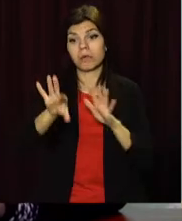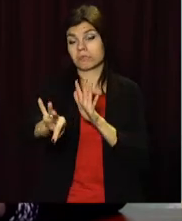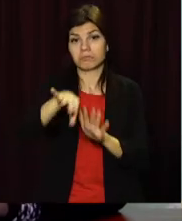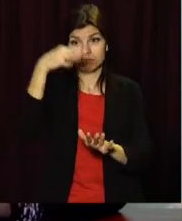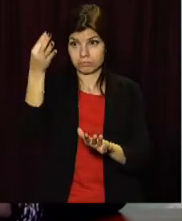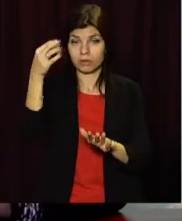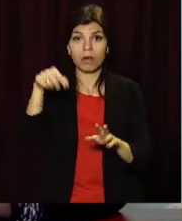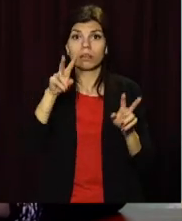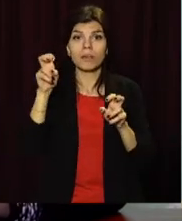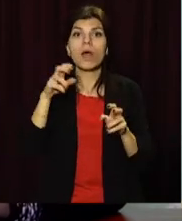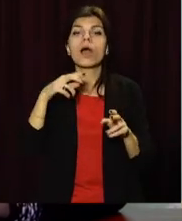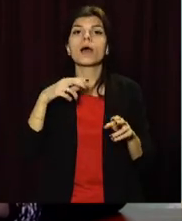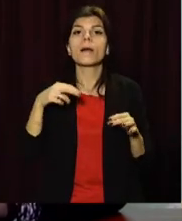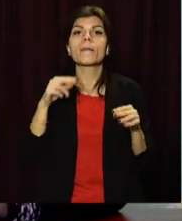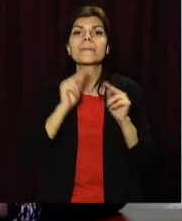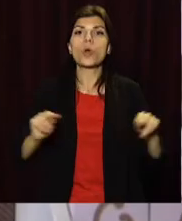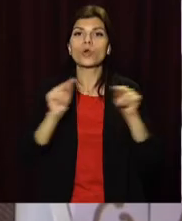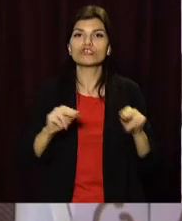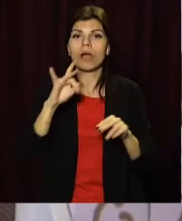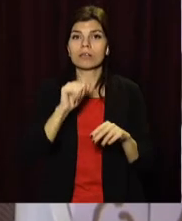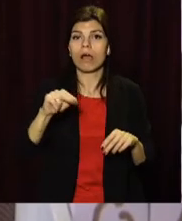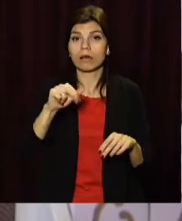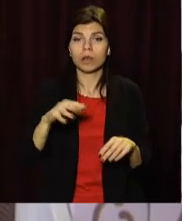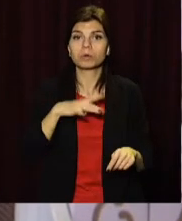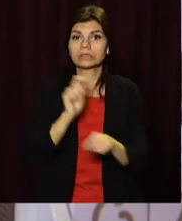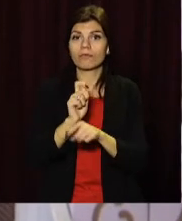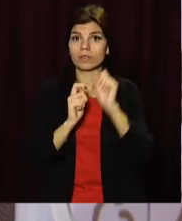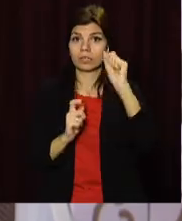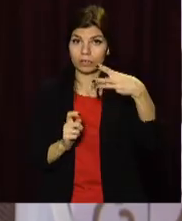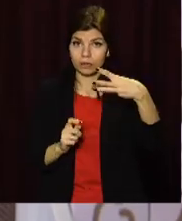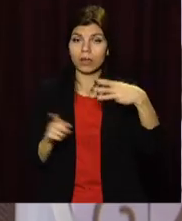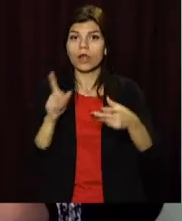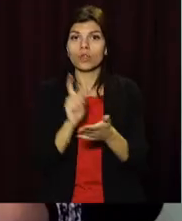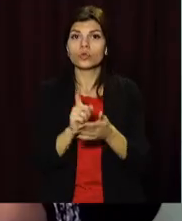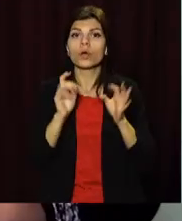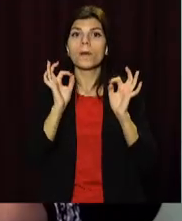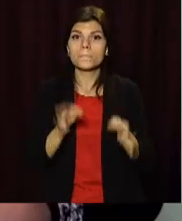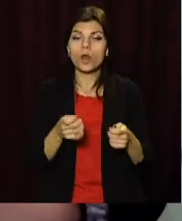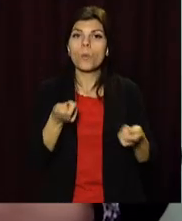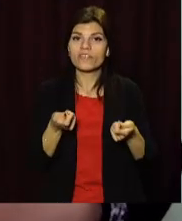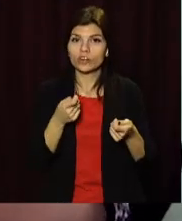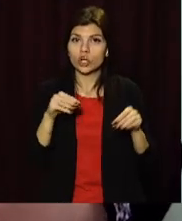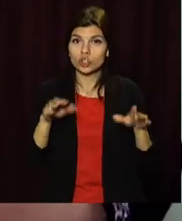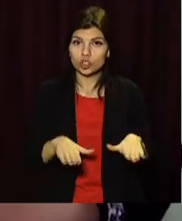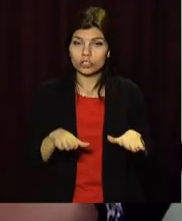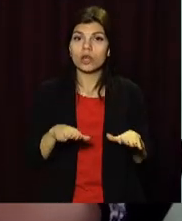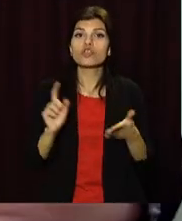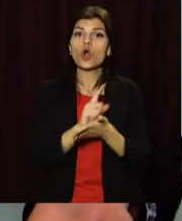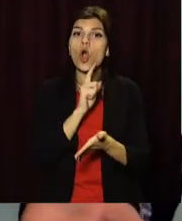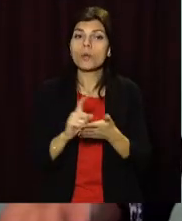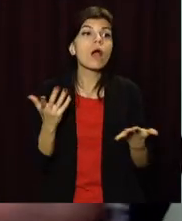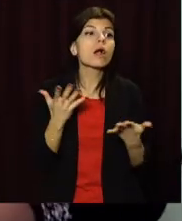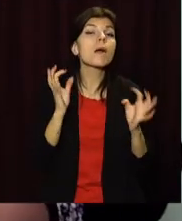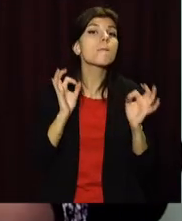витягла тему «Педагогічна рада» і було три завдання. Потрібно було прийняти правильне управлінське рішення згідно нормативних